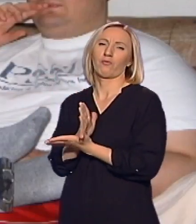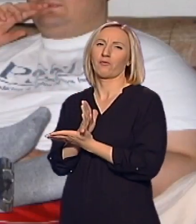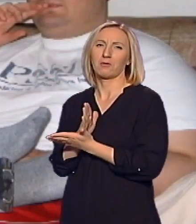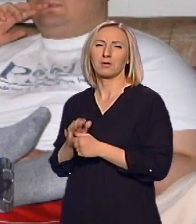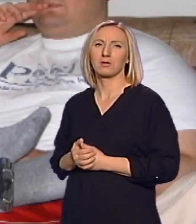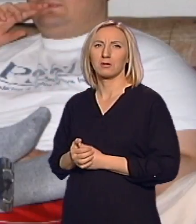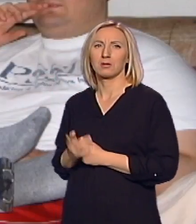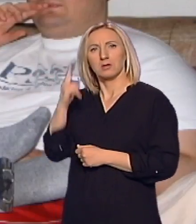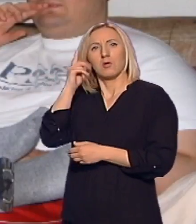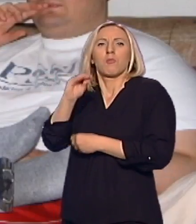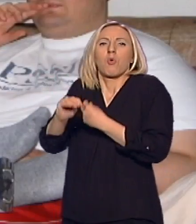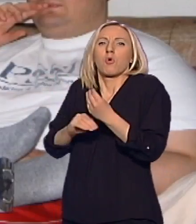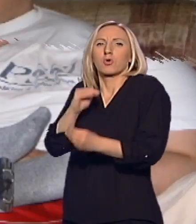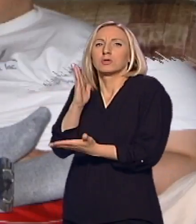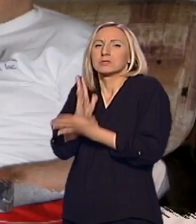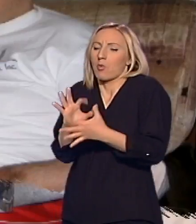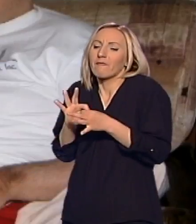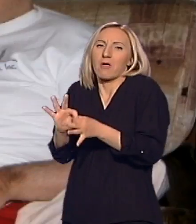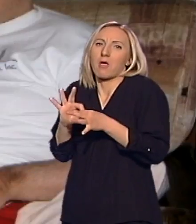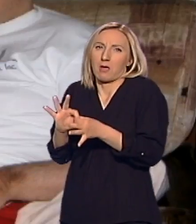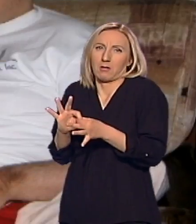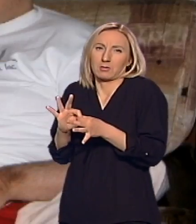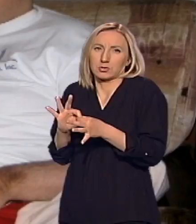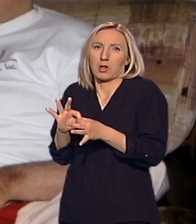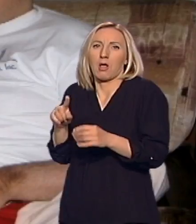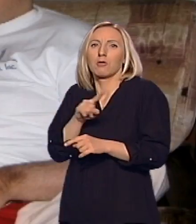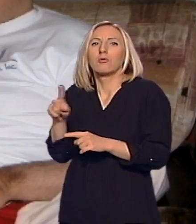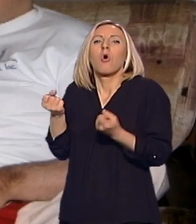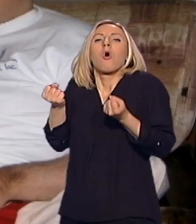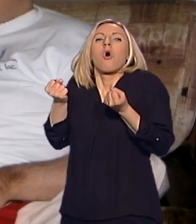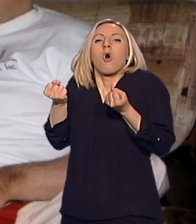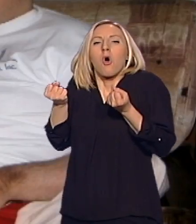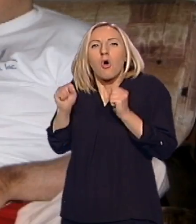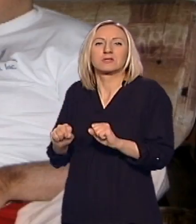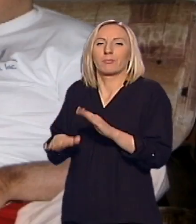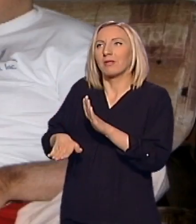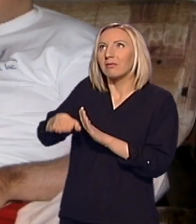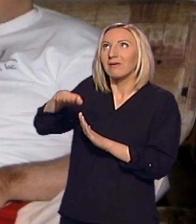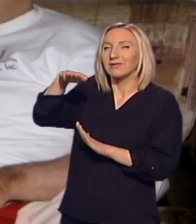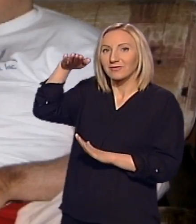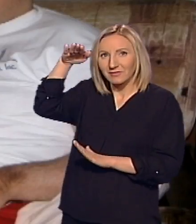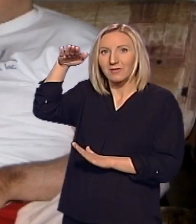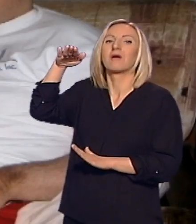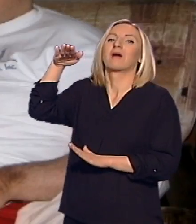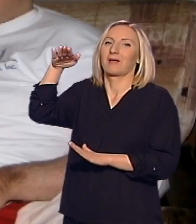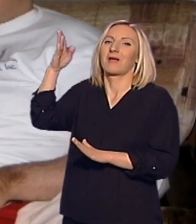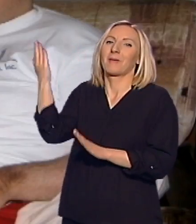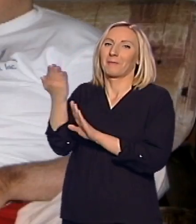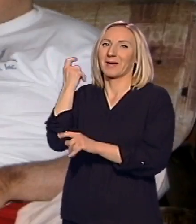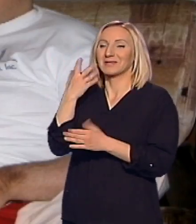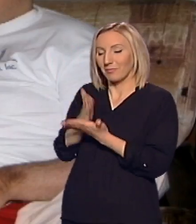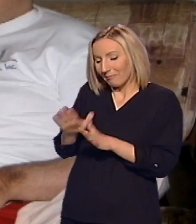ne znam, porodica nas je do tih nekih ozbiljnijih životnih stepenica držala došto onako